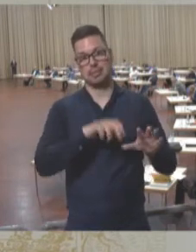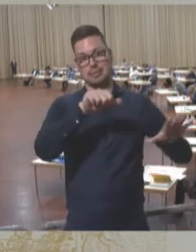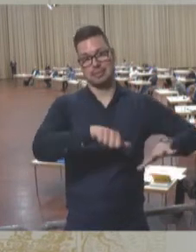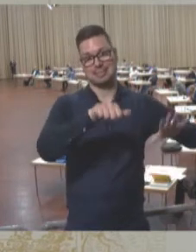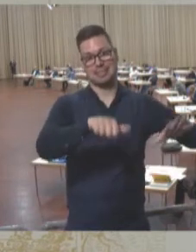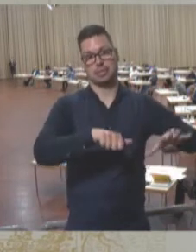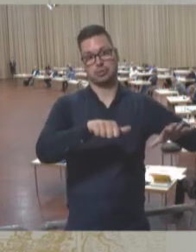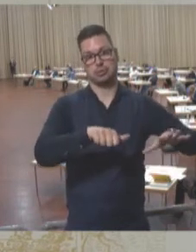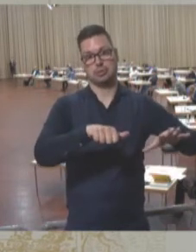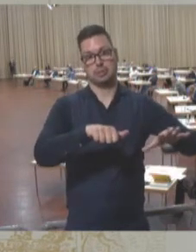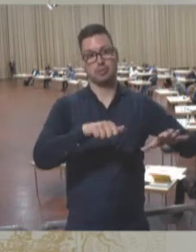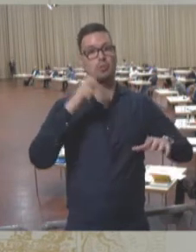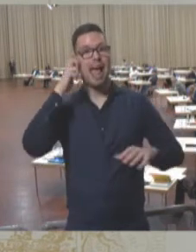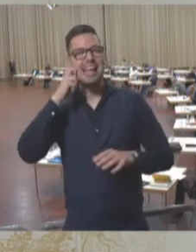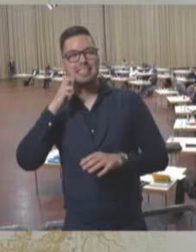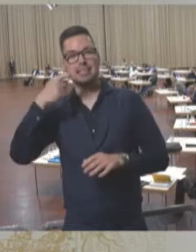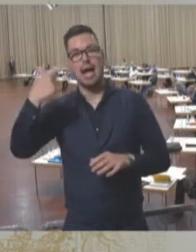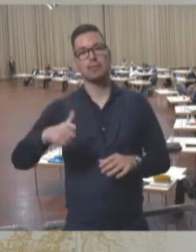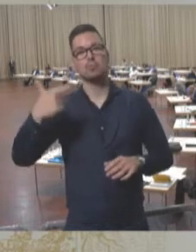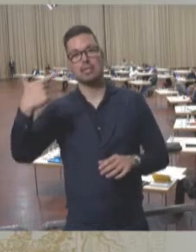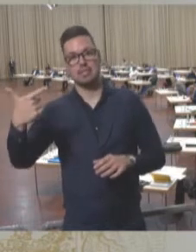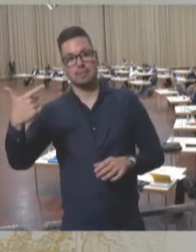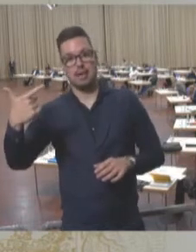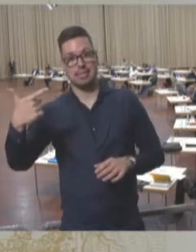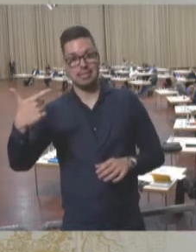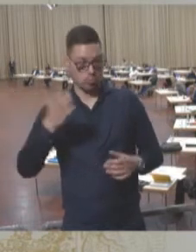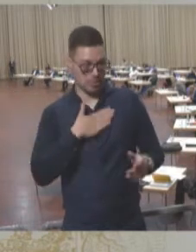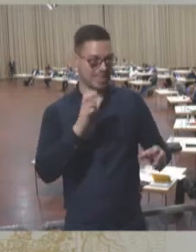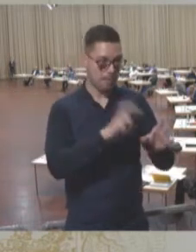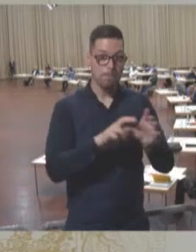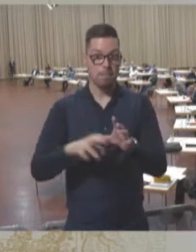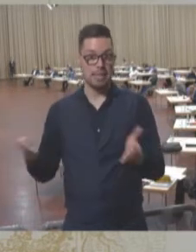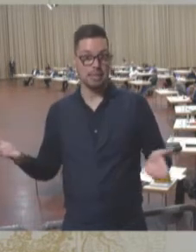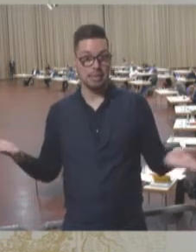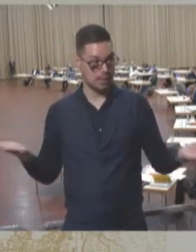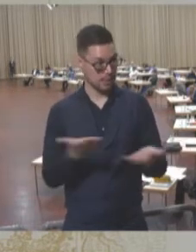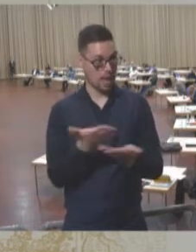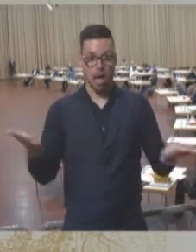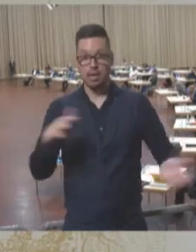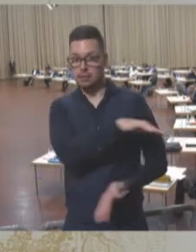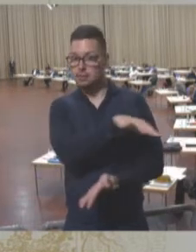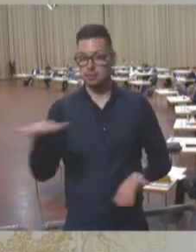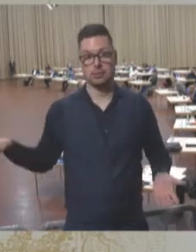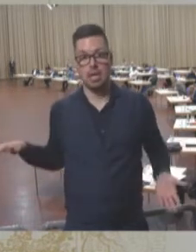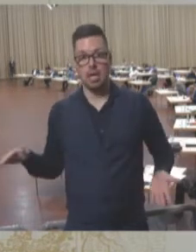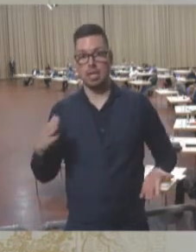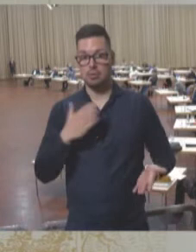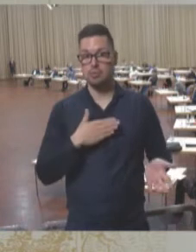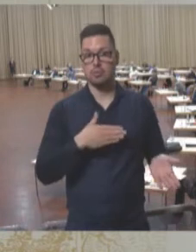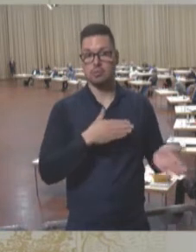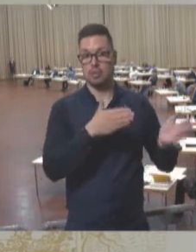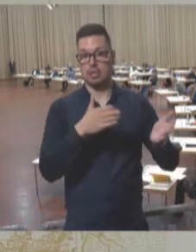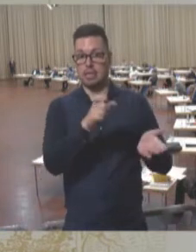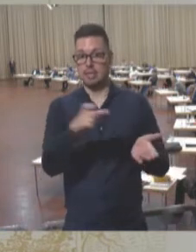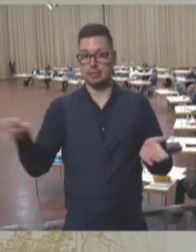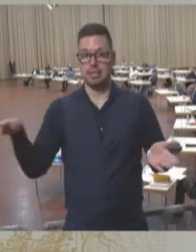älteste 102 Jahre alt. Unsere Mitglieder sind diejenigen, die sich auch als Delegierte und letztlich auch als Kandidatinnen zur